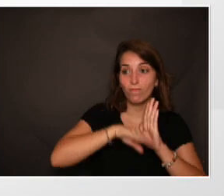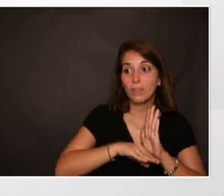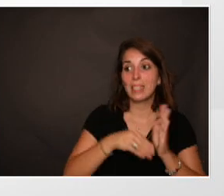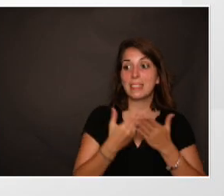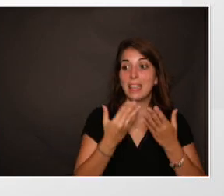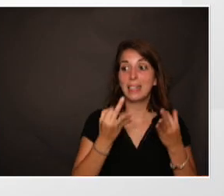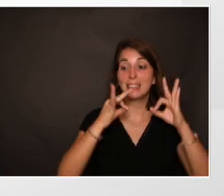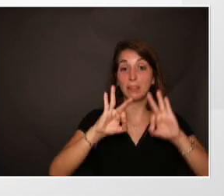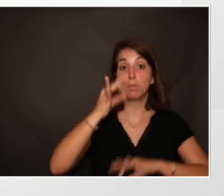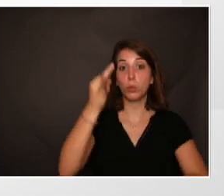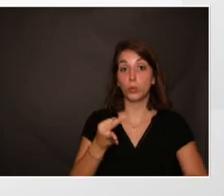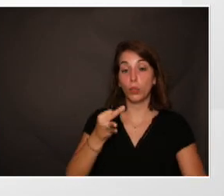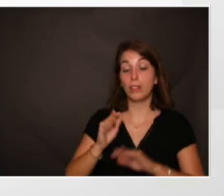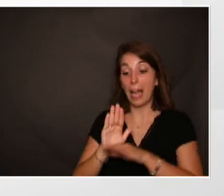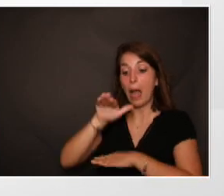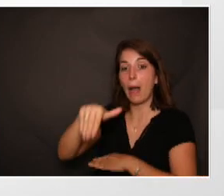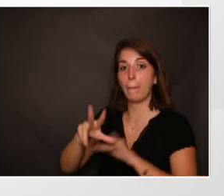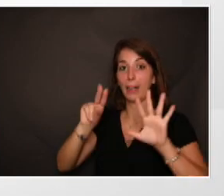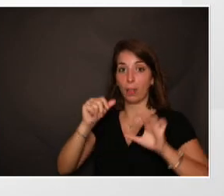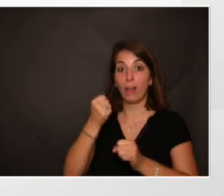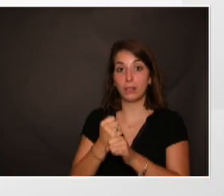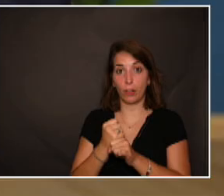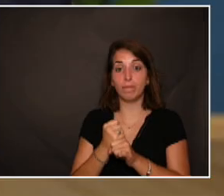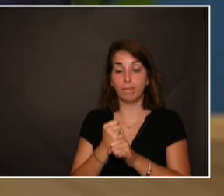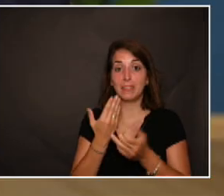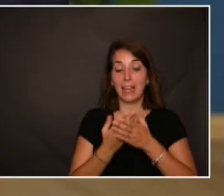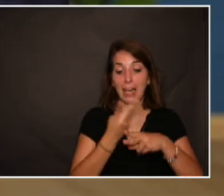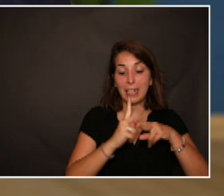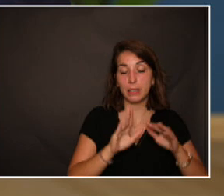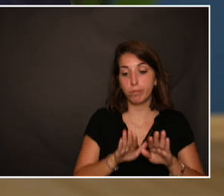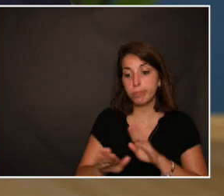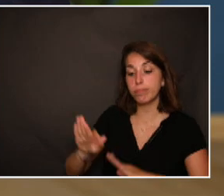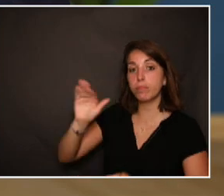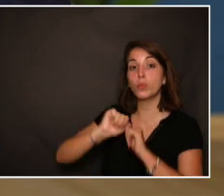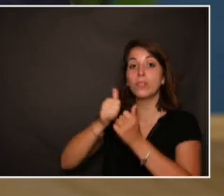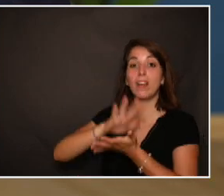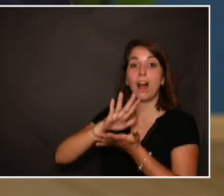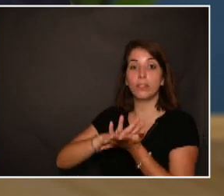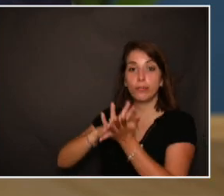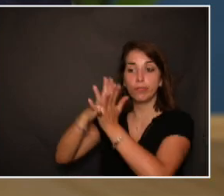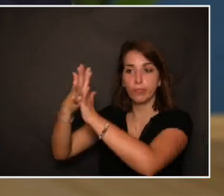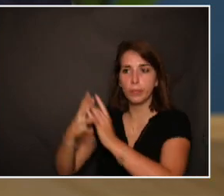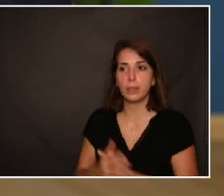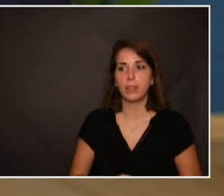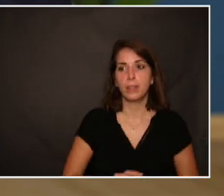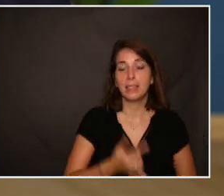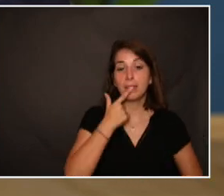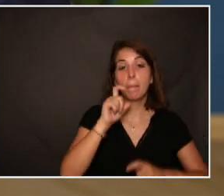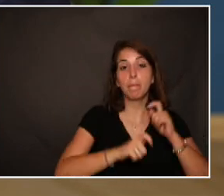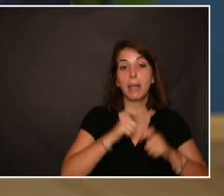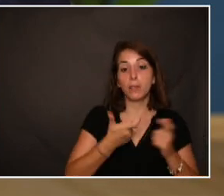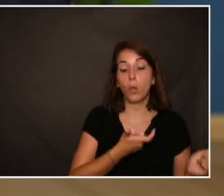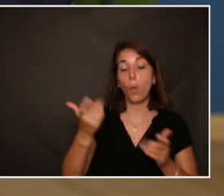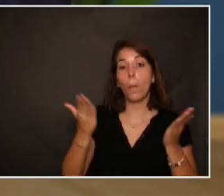% après 80 ans, donc vous voyez que c'est le risque qui augmente en vieillissant, et surtout les sujets âgés hospitalisés étaient